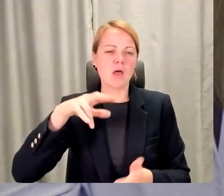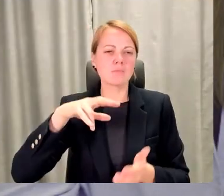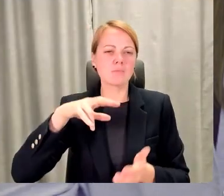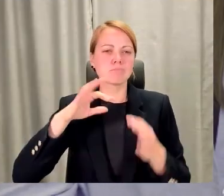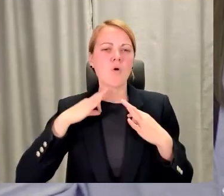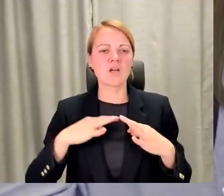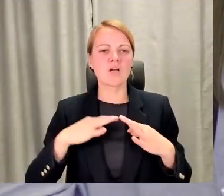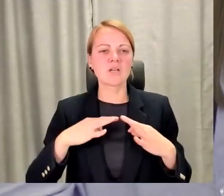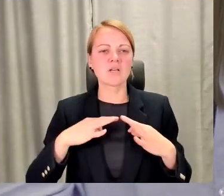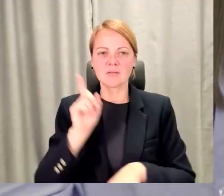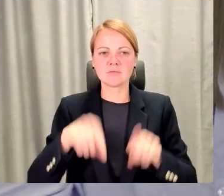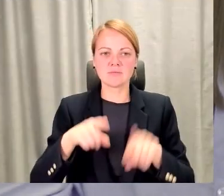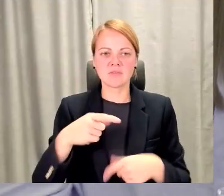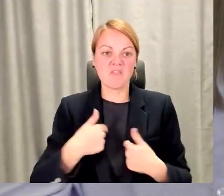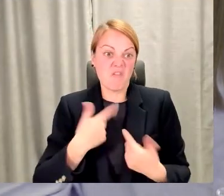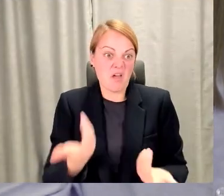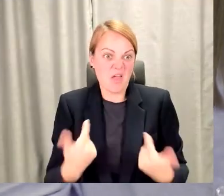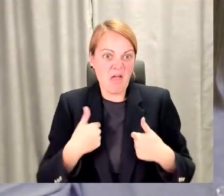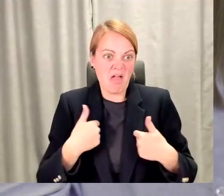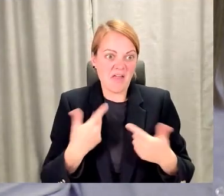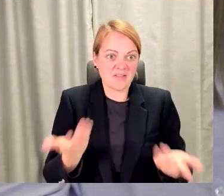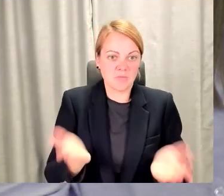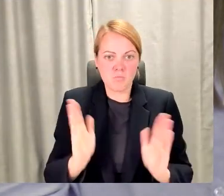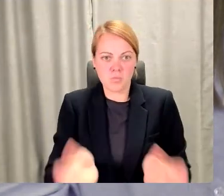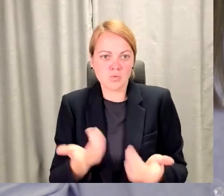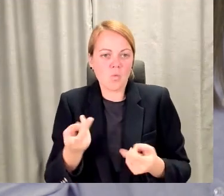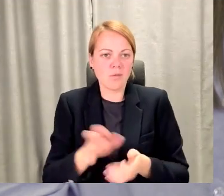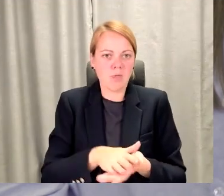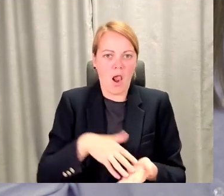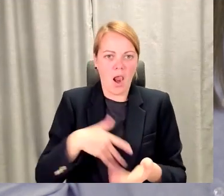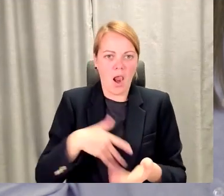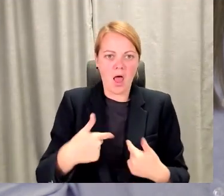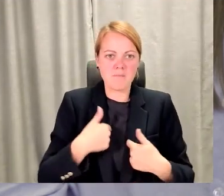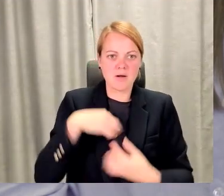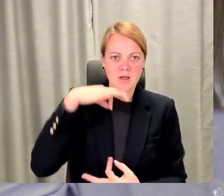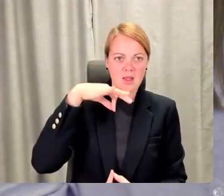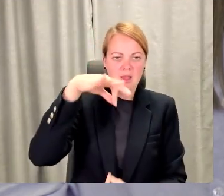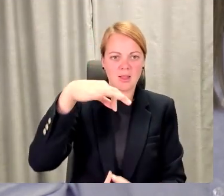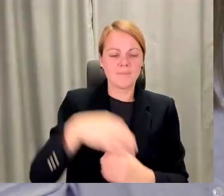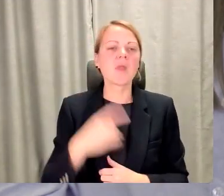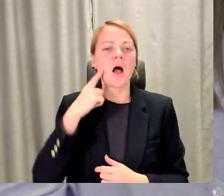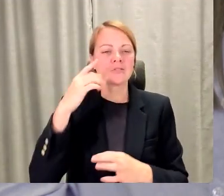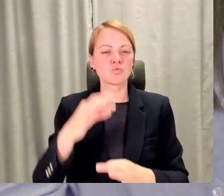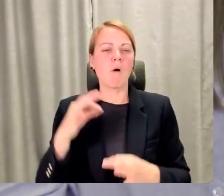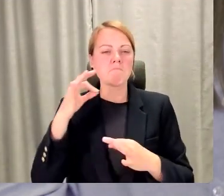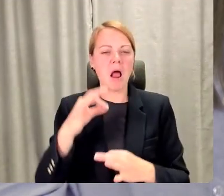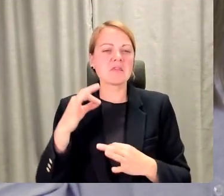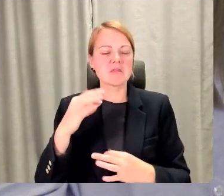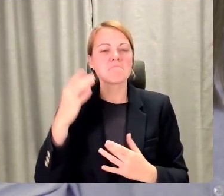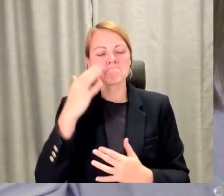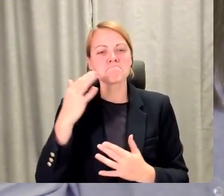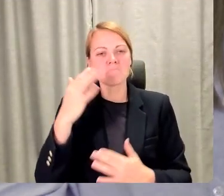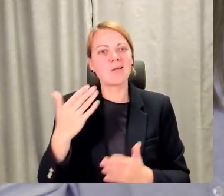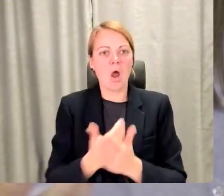brīžiņi domājam, vai es vispār būšu vajadzīgs, ko man darīt tālāk. Tas ir vēl viens aspekts, manuprāt, kas liek aizdomāties, ka mums ir jābūst jaunas lietas.